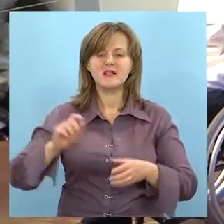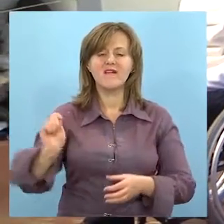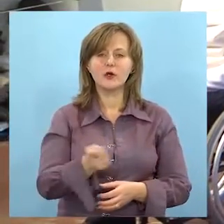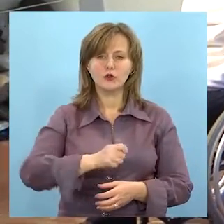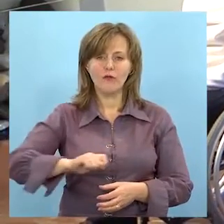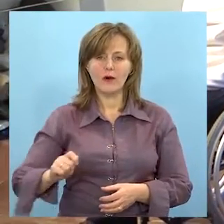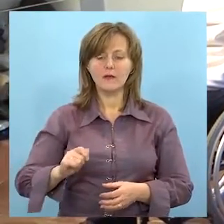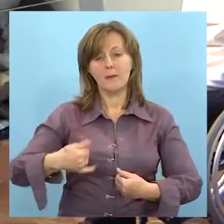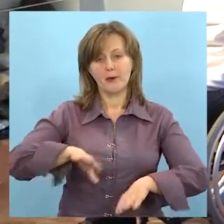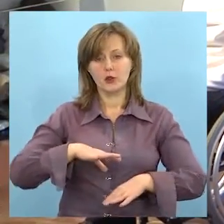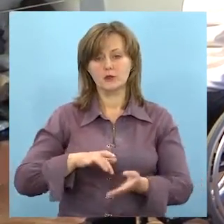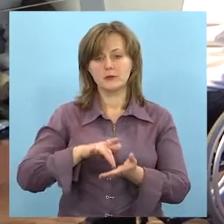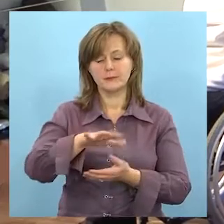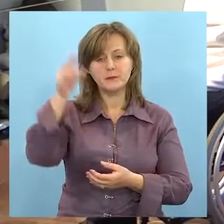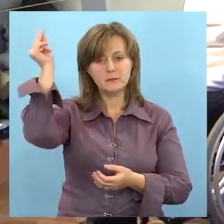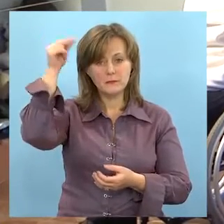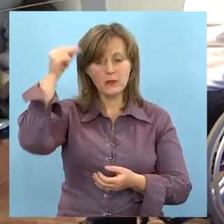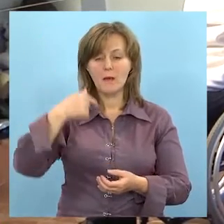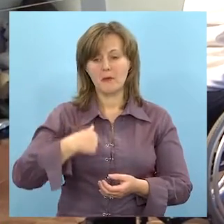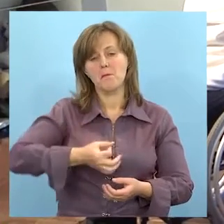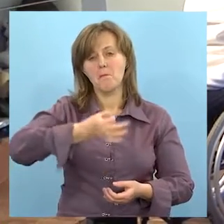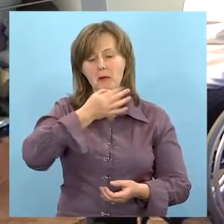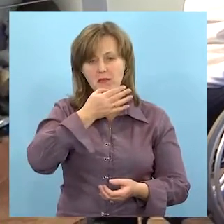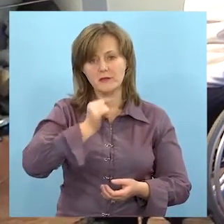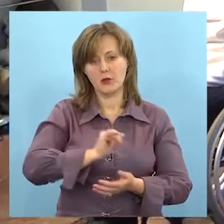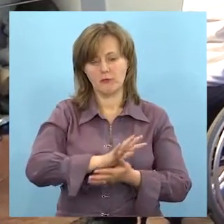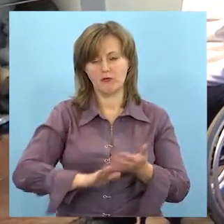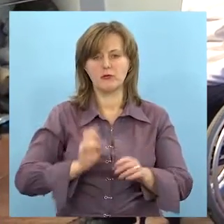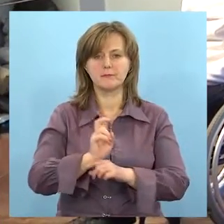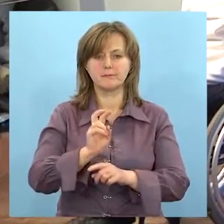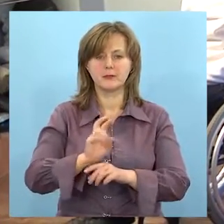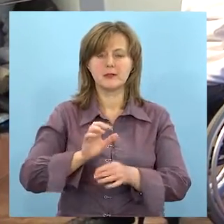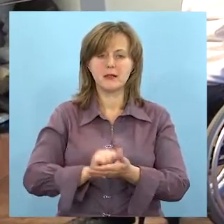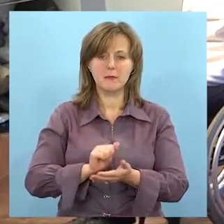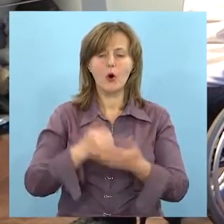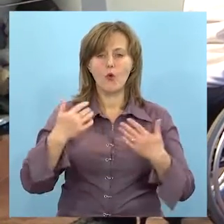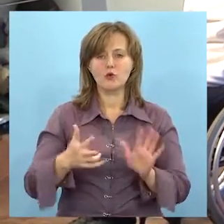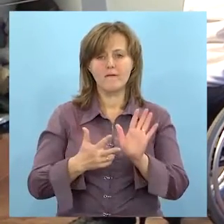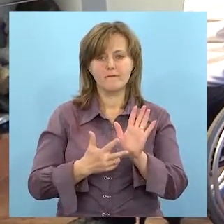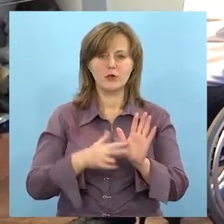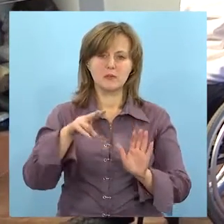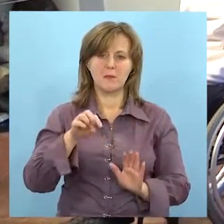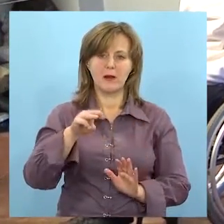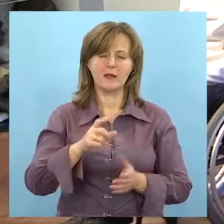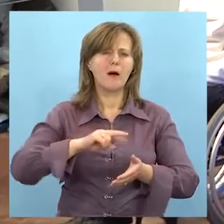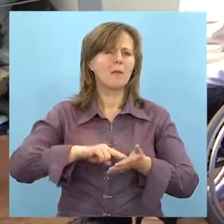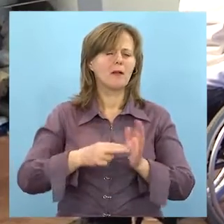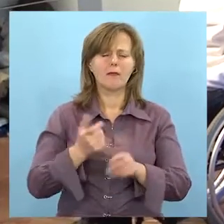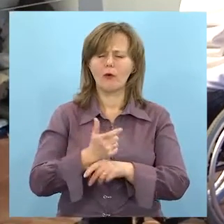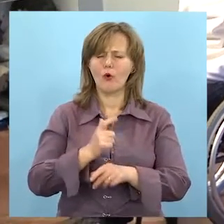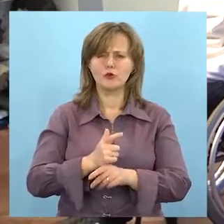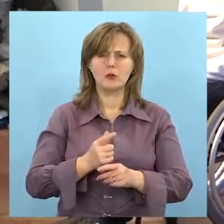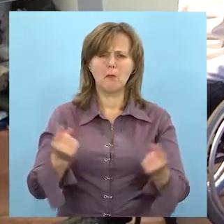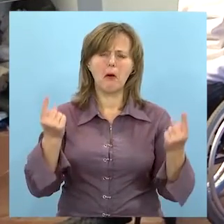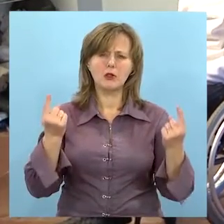відкривається секція фехтовання, і мені прийшла. І я прийшла, мені подобається дуже сильно, я почала займатися. Уже 8